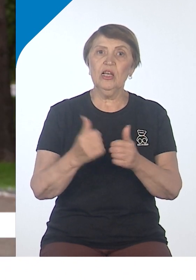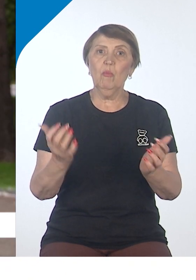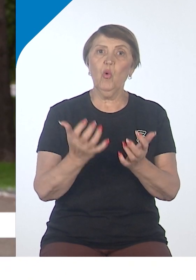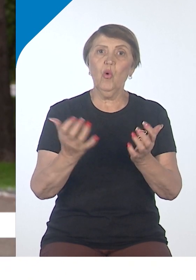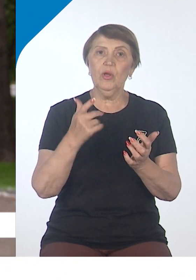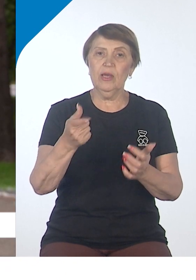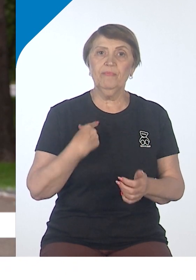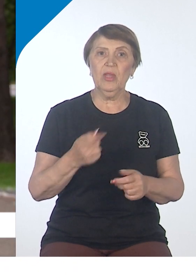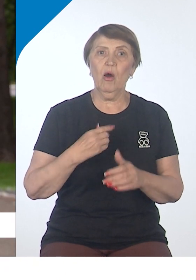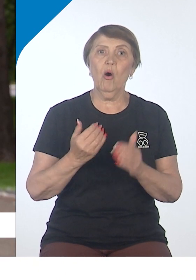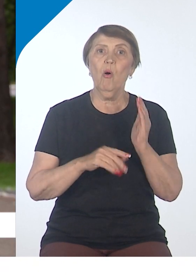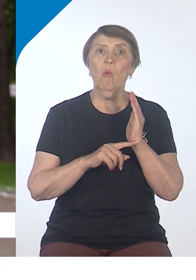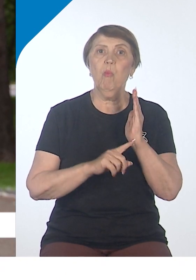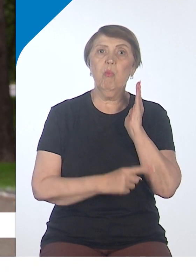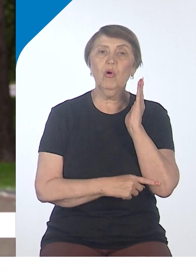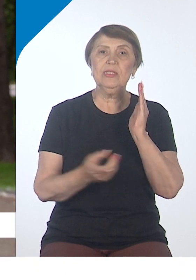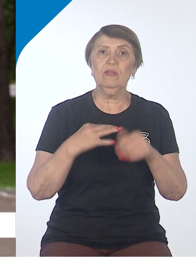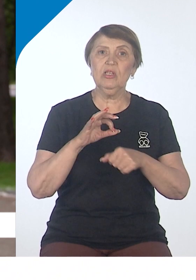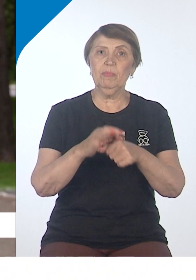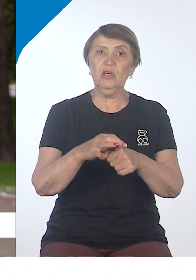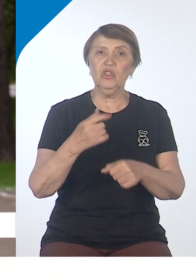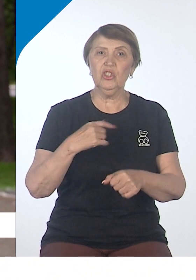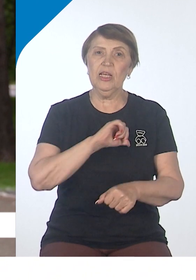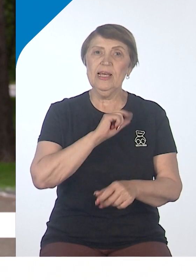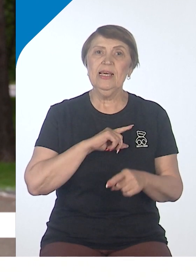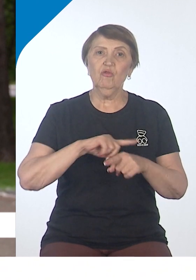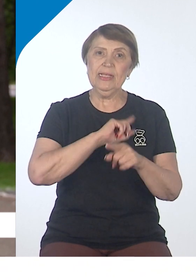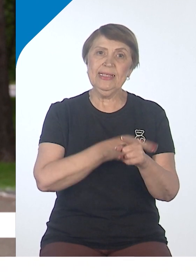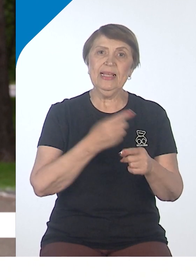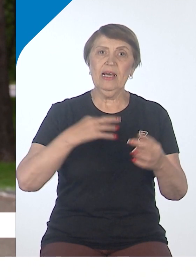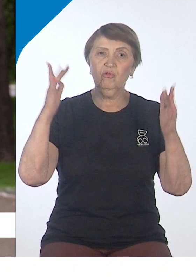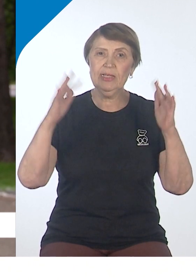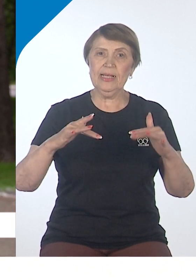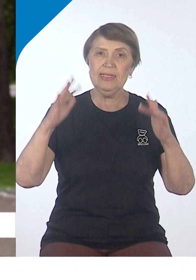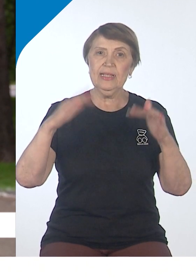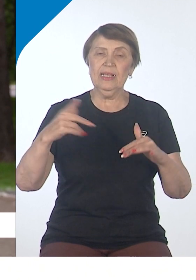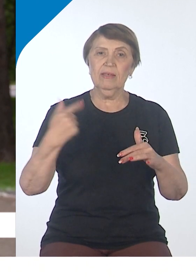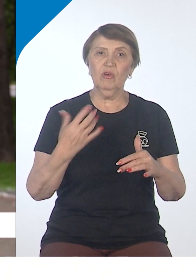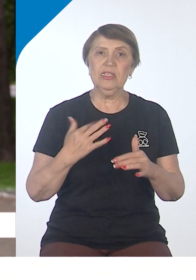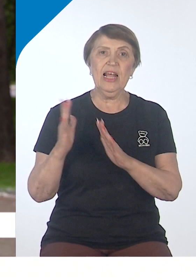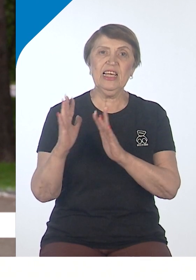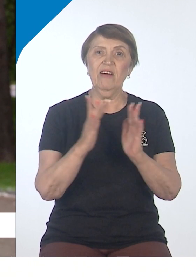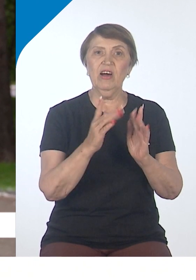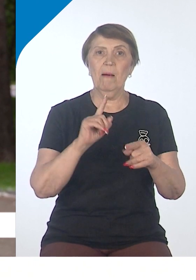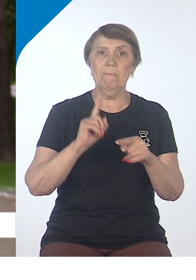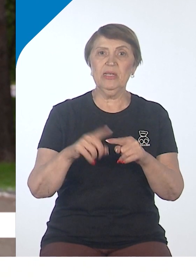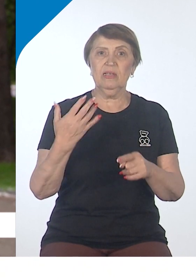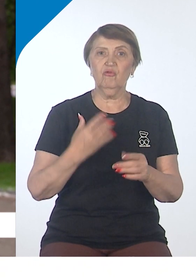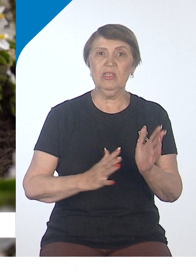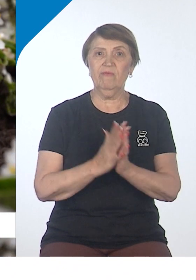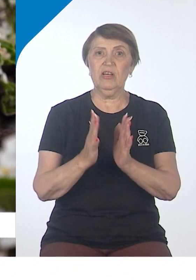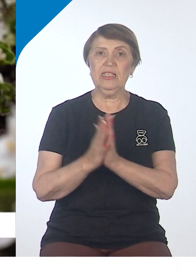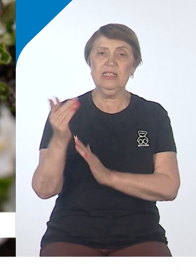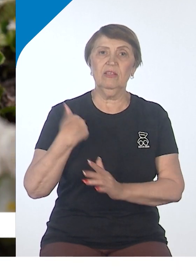прошедших обильных осадков в нашем Хабаровске сорняки дружно встали. И клумб очень